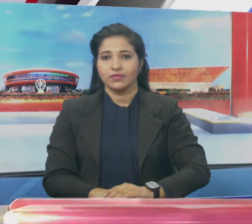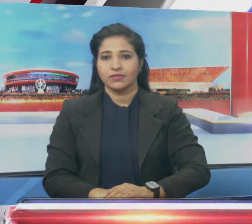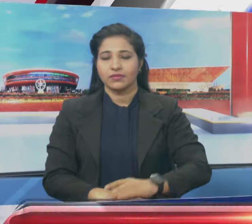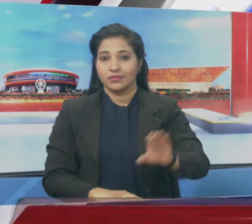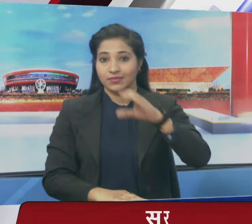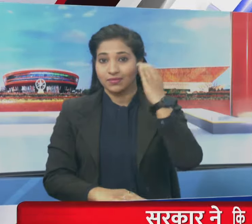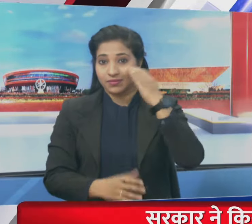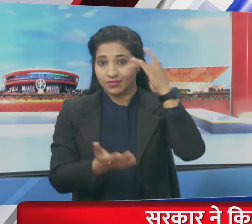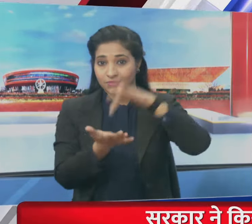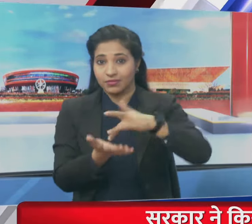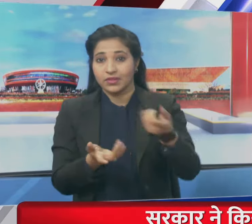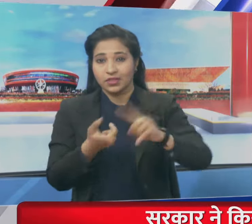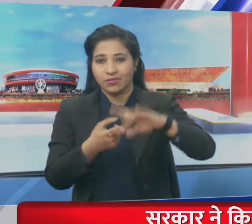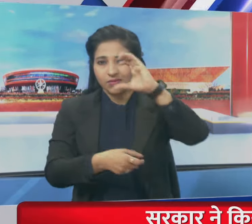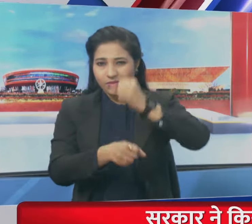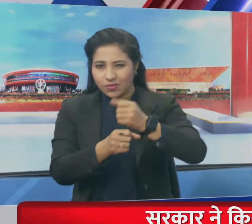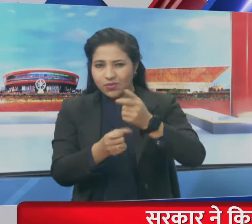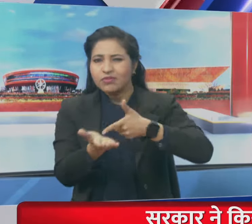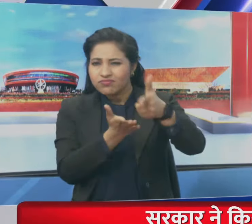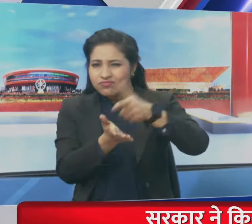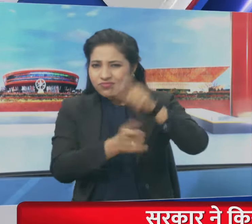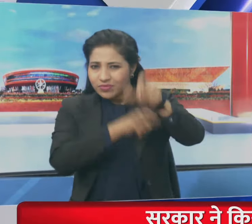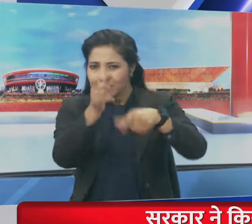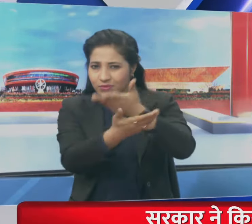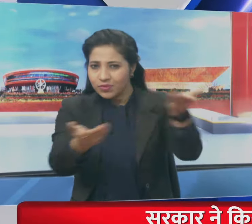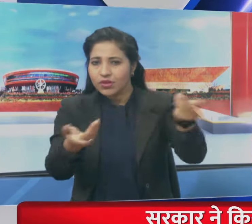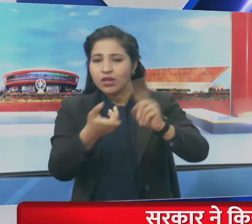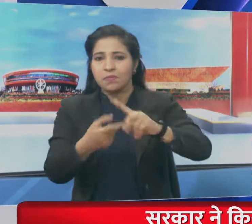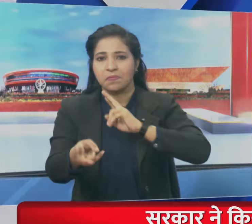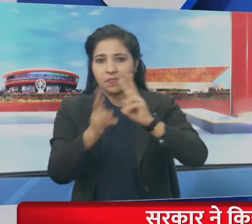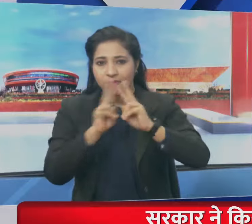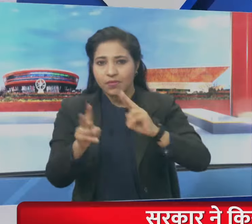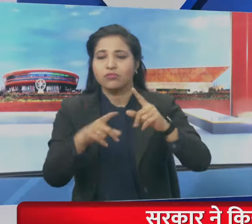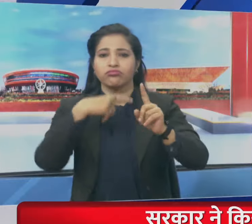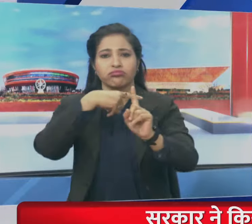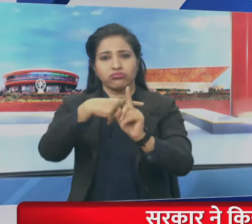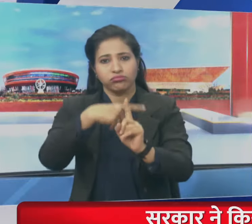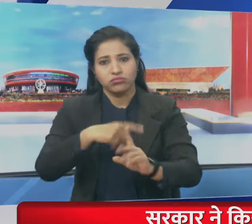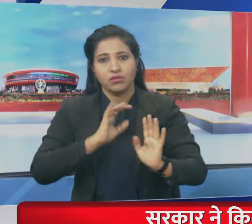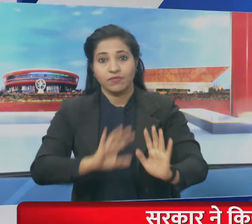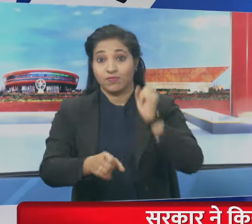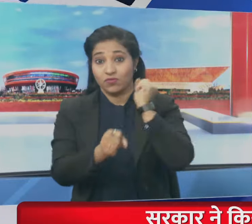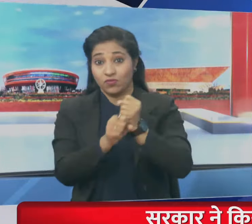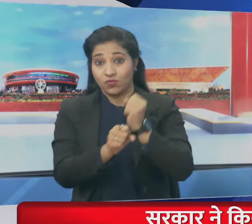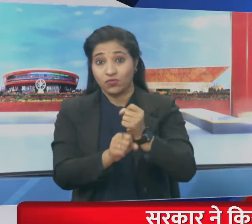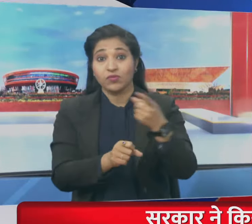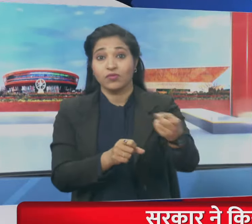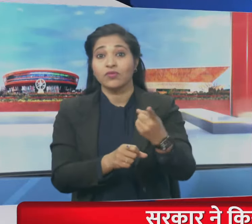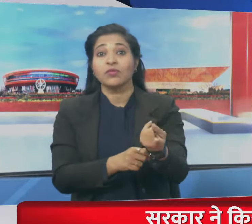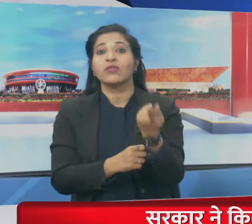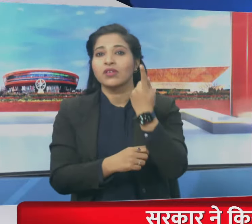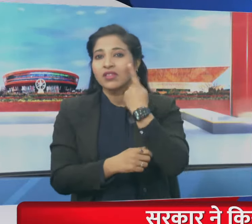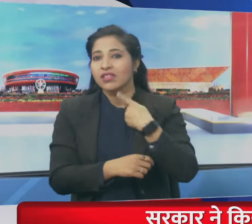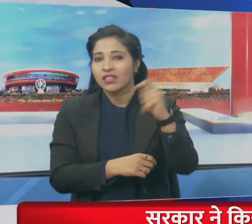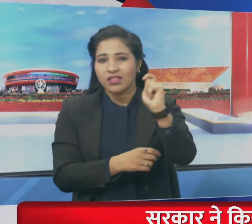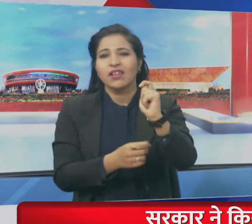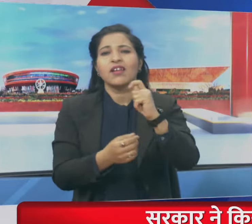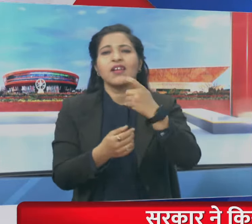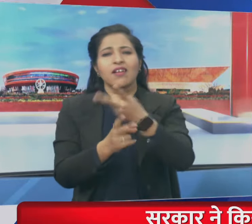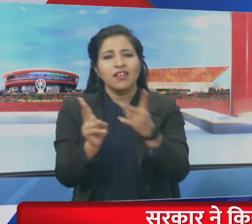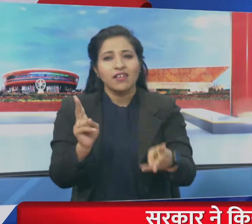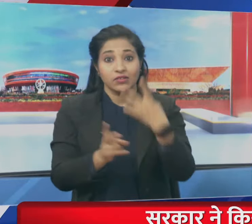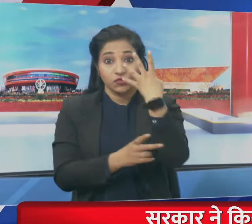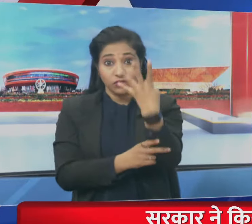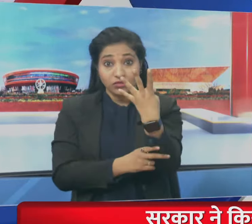चंडिगडबे केंदर और किसान प्रतिनिध्यों के बीच बाचीत रही सकारात्मत सरकार ने दाल समित चार फसलों पर पात